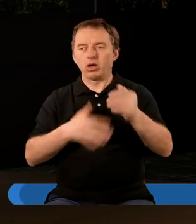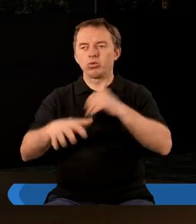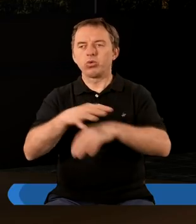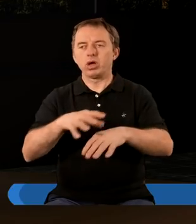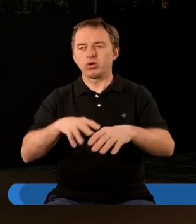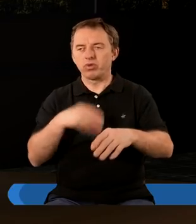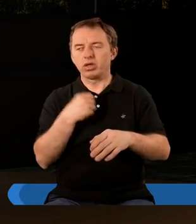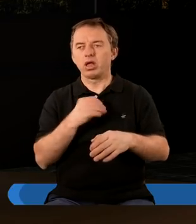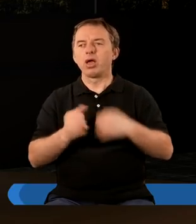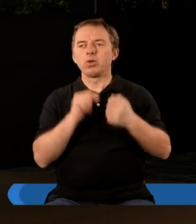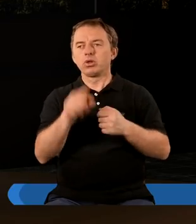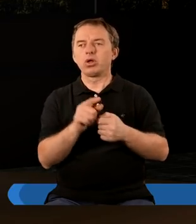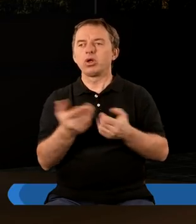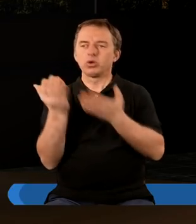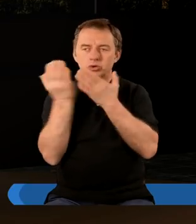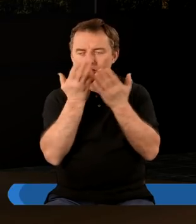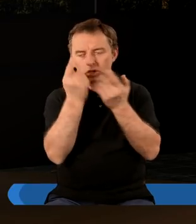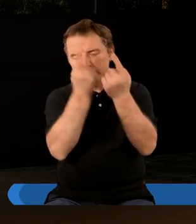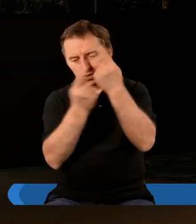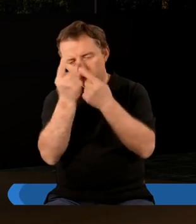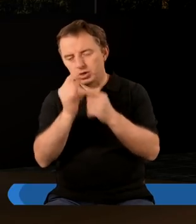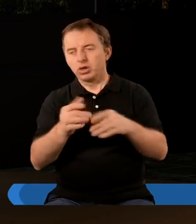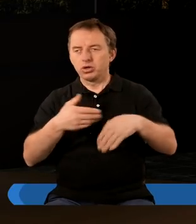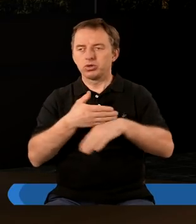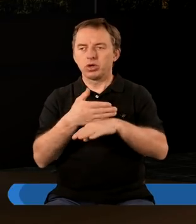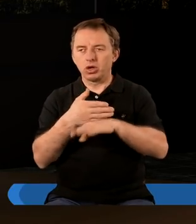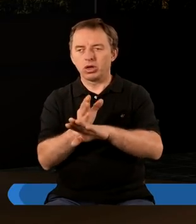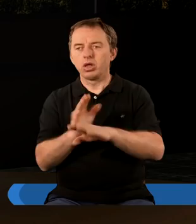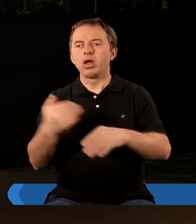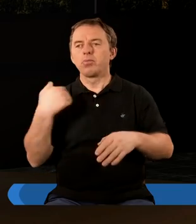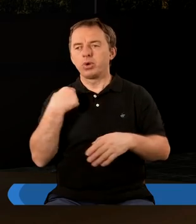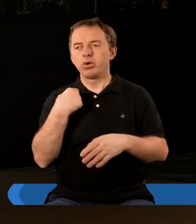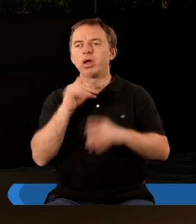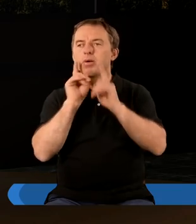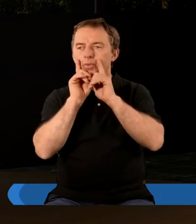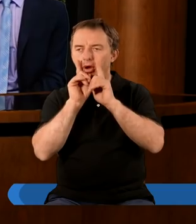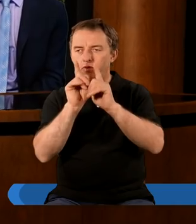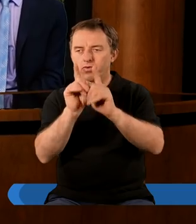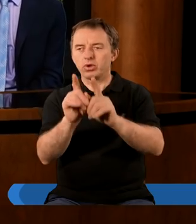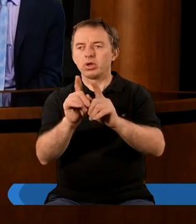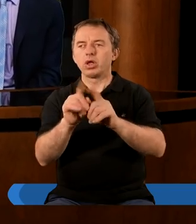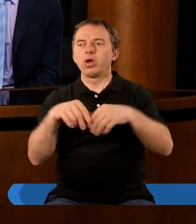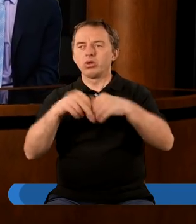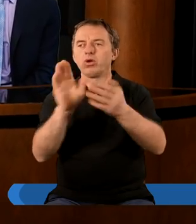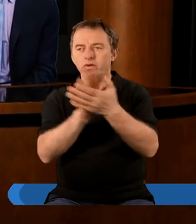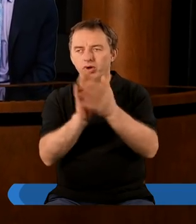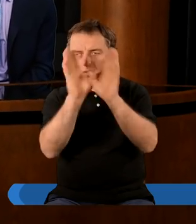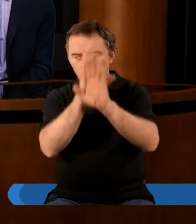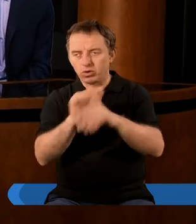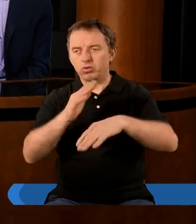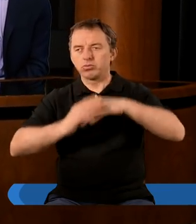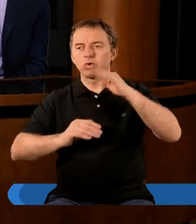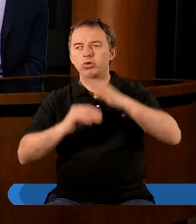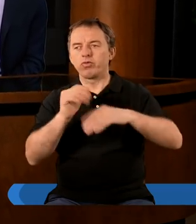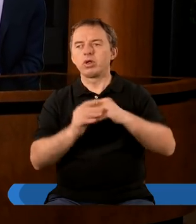nam Ducha Świętego, aby to, co będziemy czytać, te myśli, którymi będziemy się dzielić, aby one były prawdziwe, oddawały Tobie chwałę i były ku